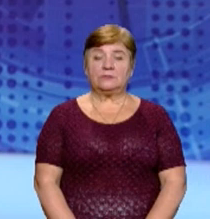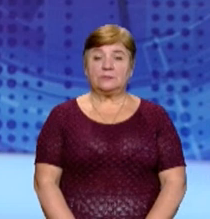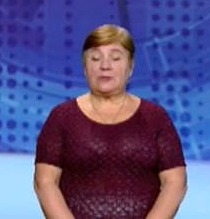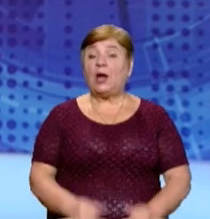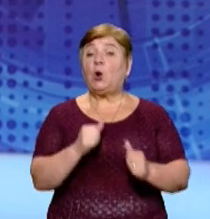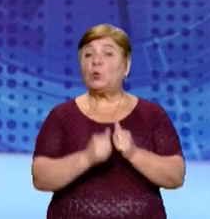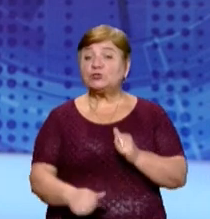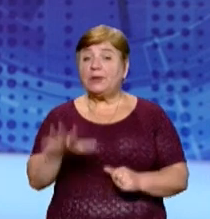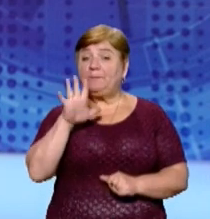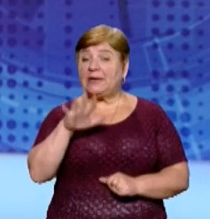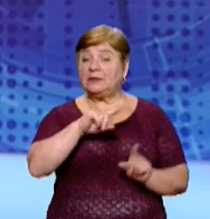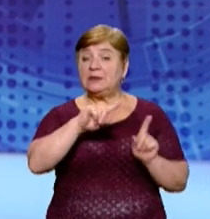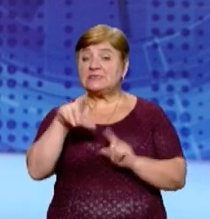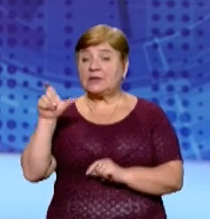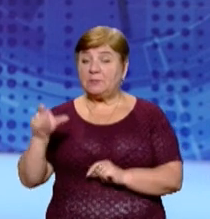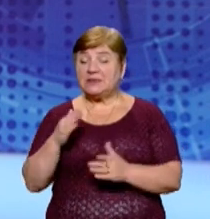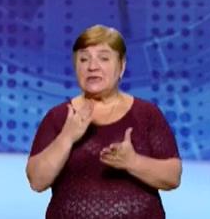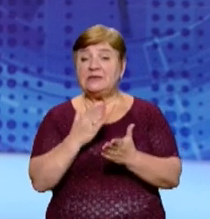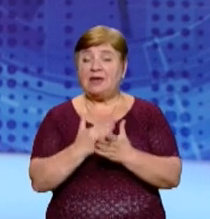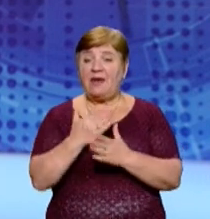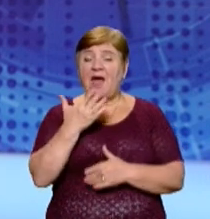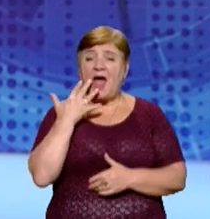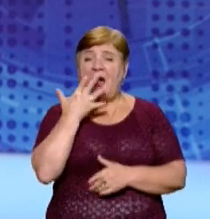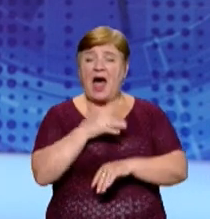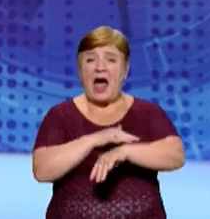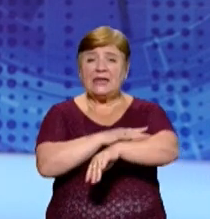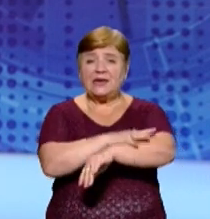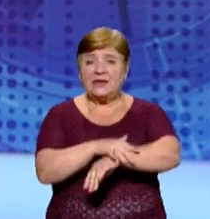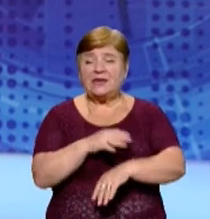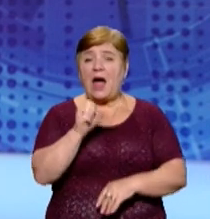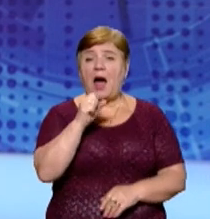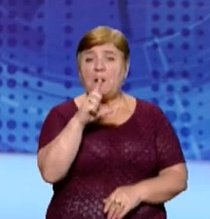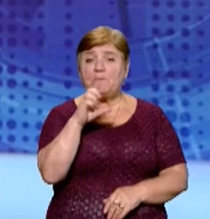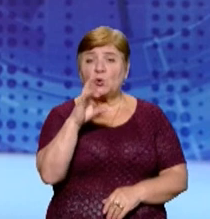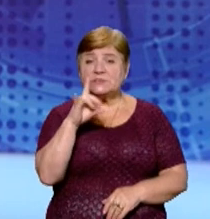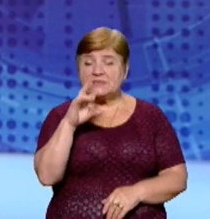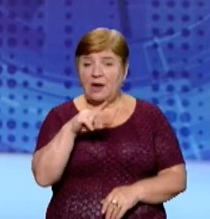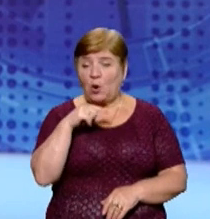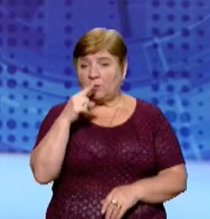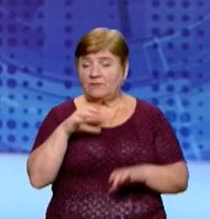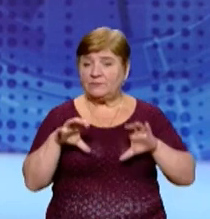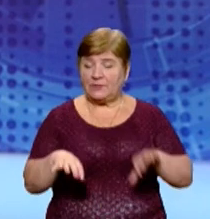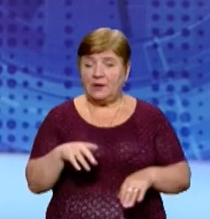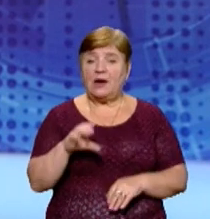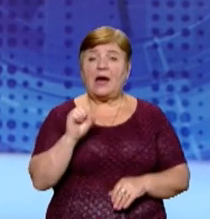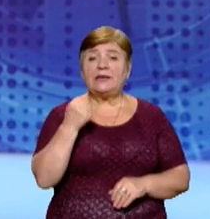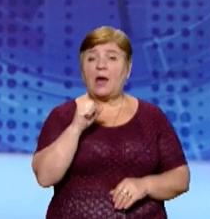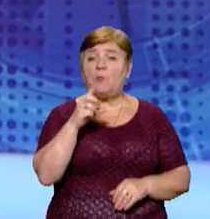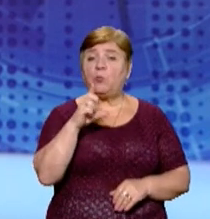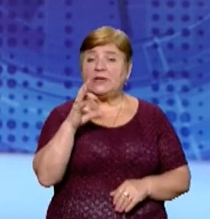Кожен п'ятий закарпатець має алергію на амброзію. Про це повідомила лікарка-алергологиня Богдана Булеза.